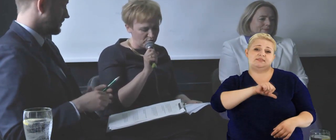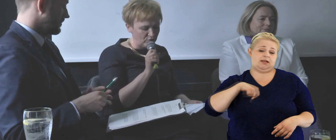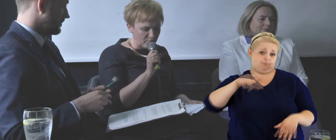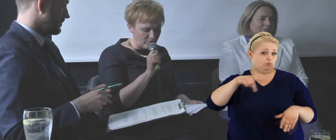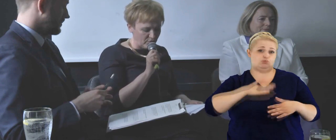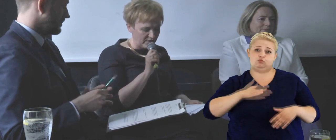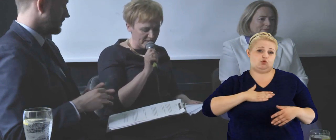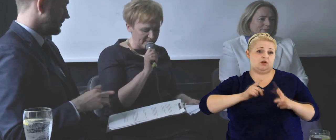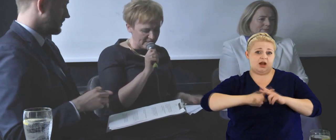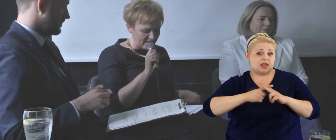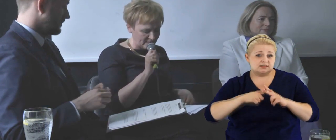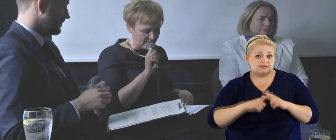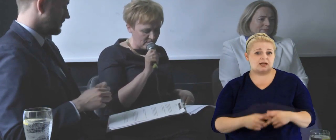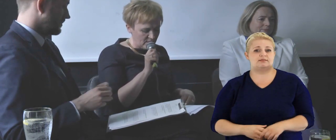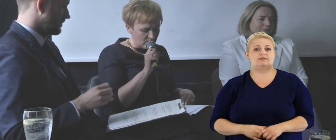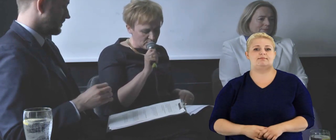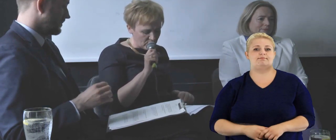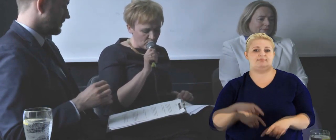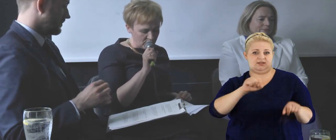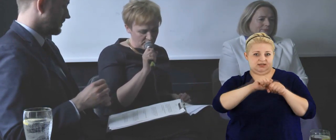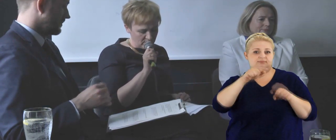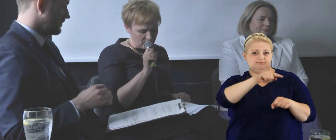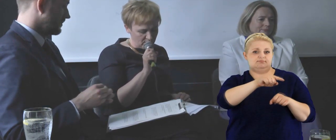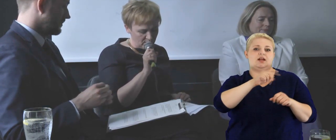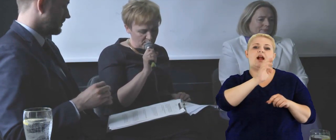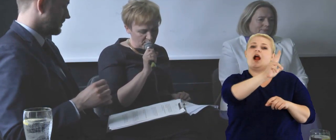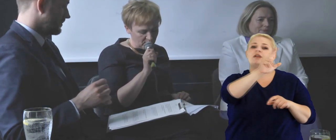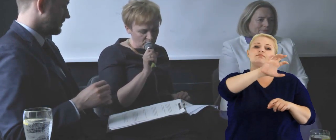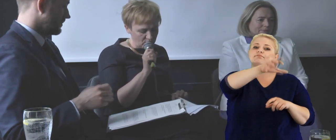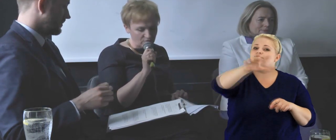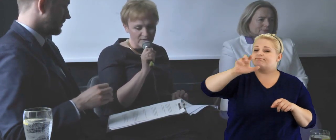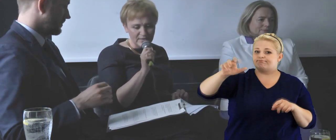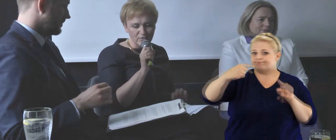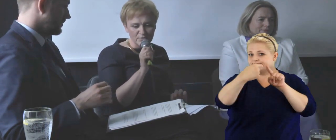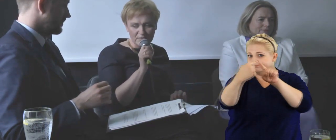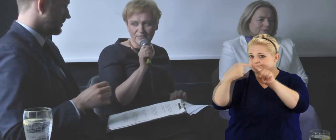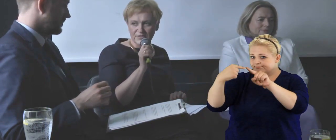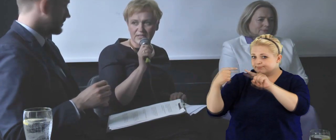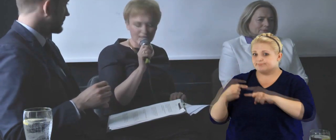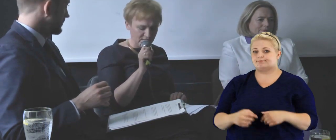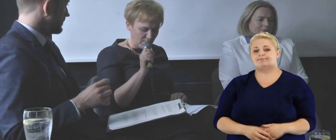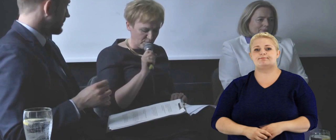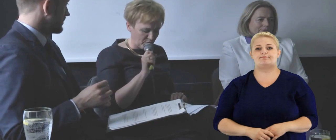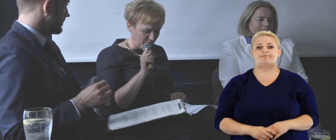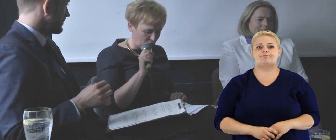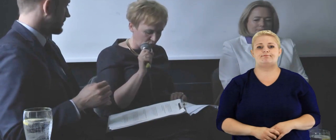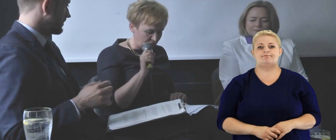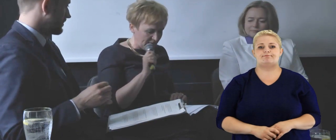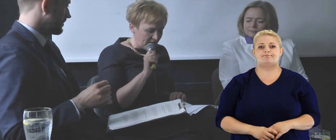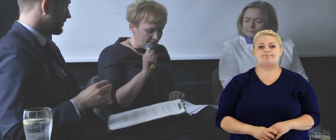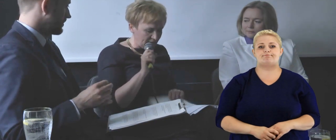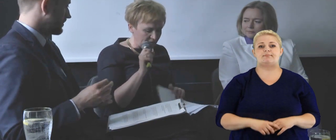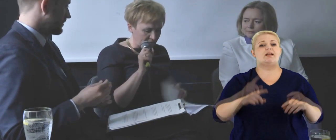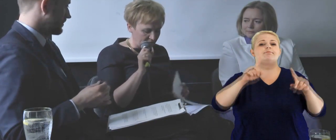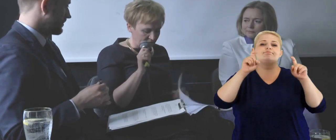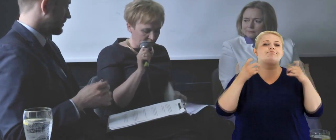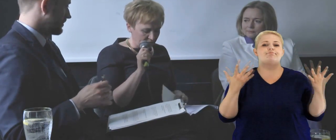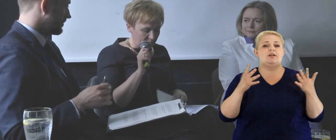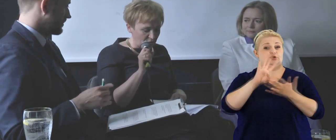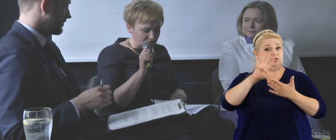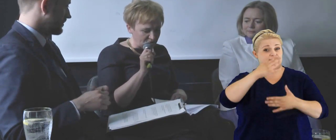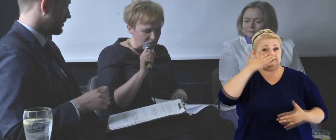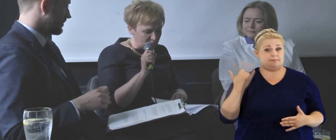poddając się dobrowolnej rejestracji są dostosowane do specyfiki każdego z podmiotów. I